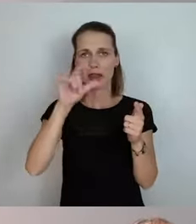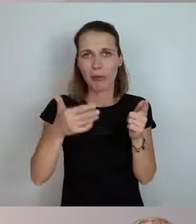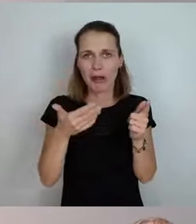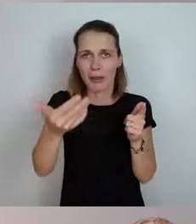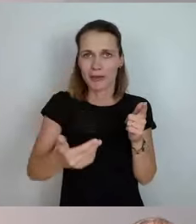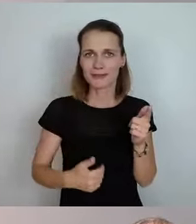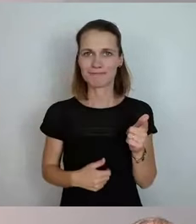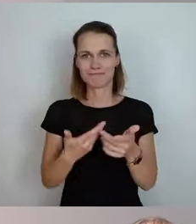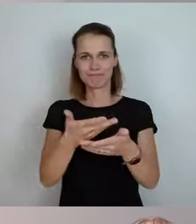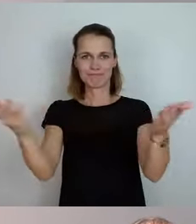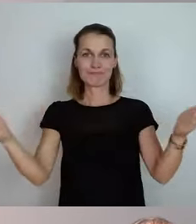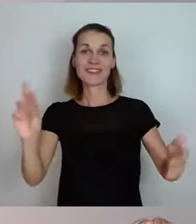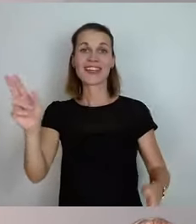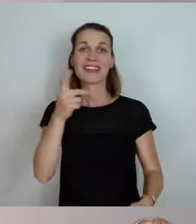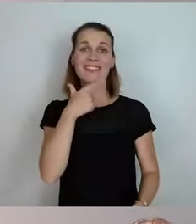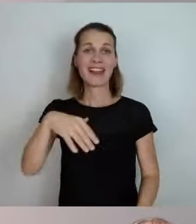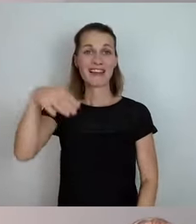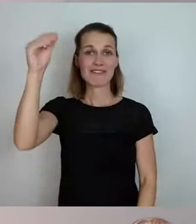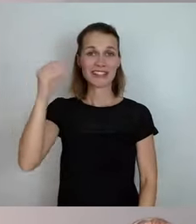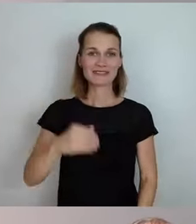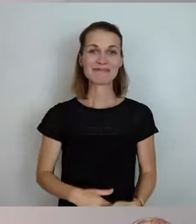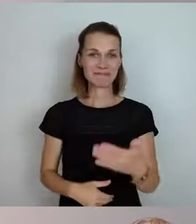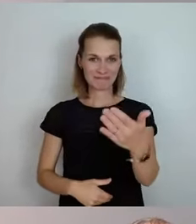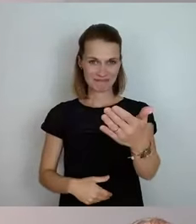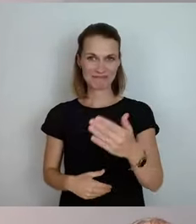Wer macht den Anfang? Bitteschön.